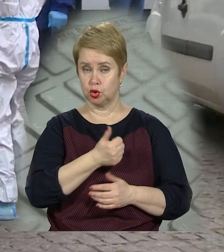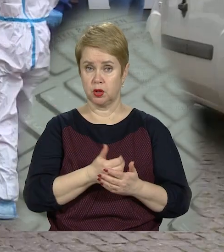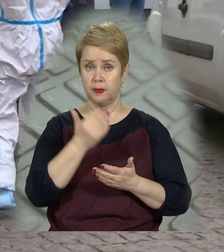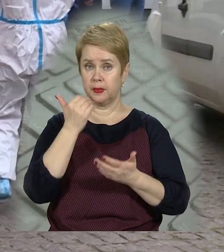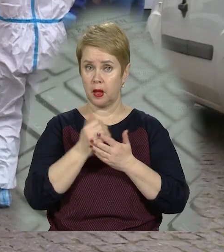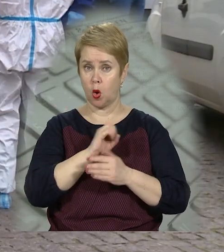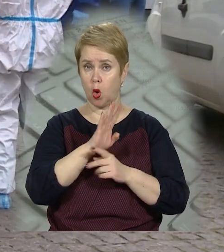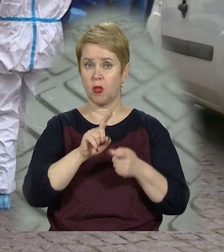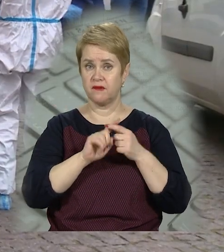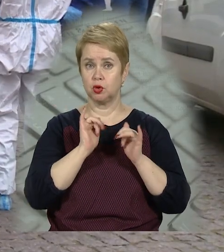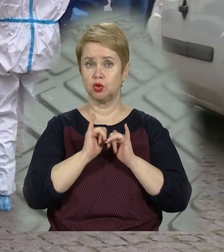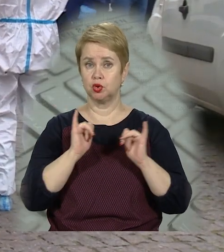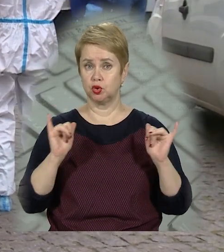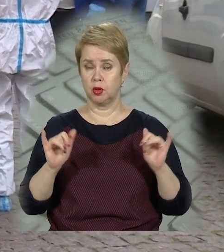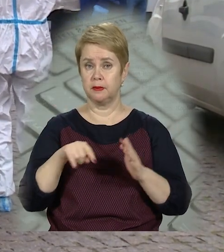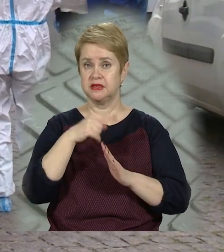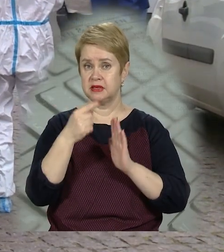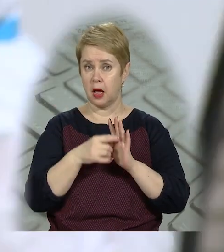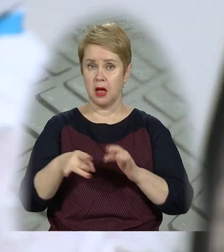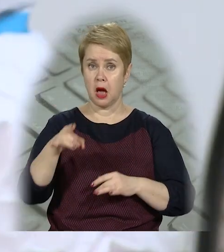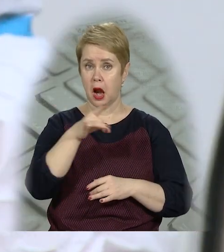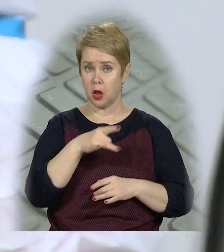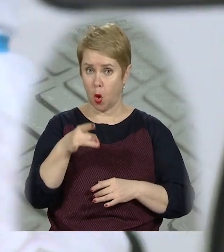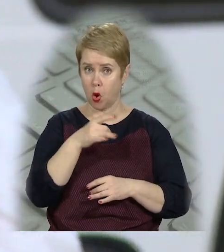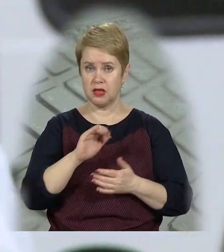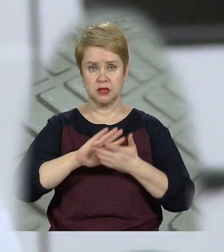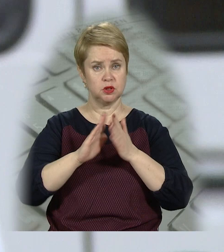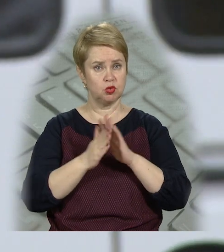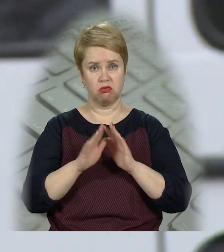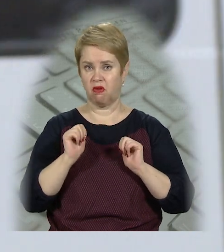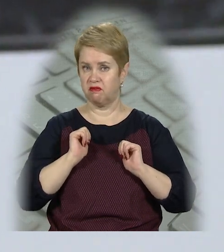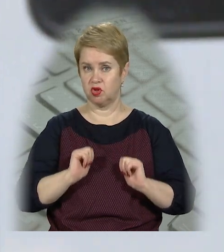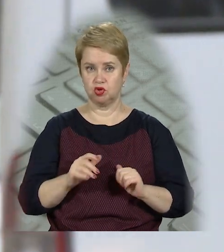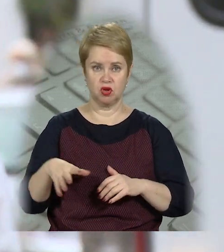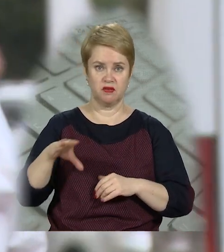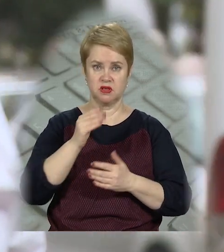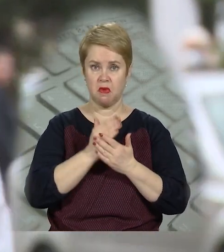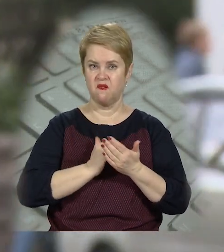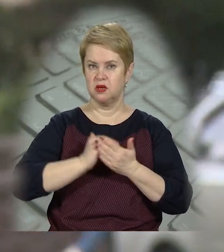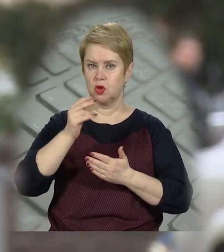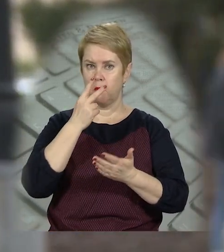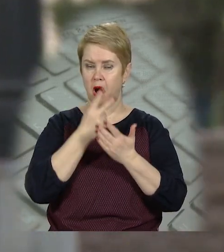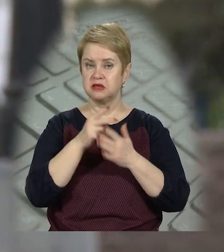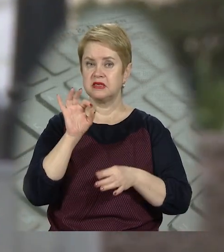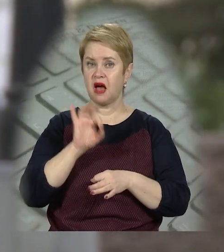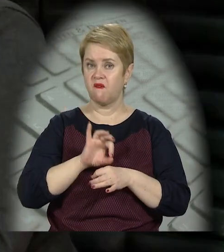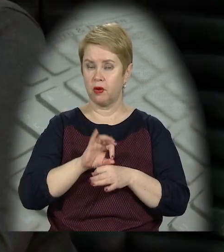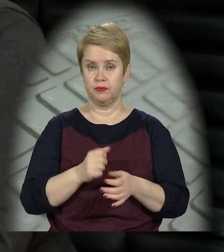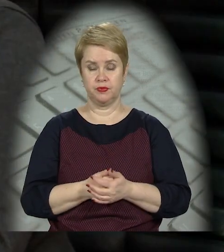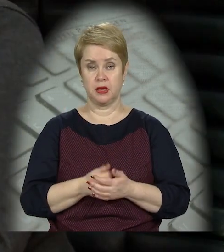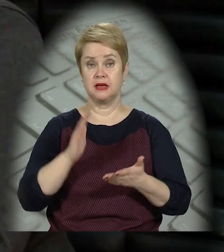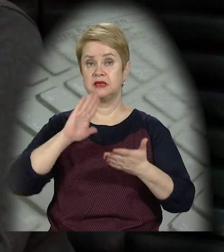Наразі коронавірус шириться містами і районам регіону. Ситуація не втішна. Всі мають високі показники захворюваності.